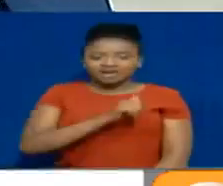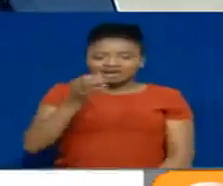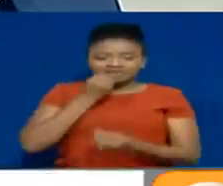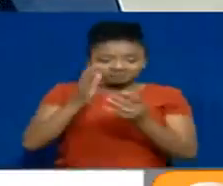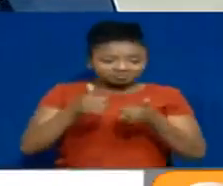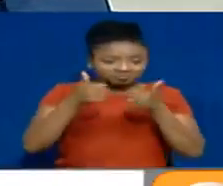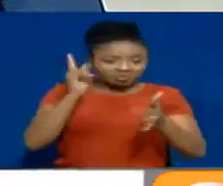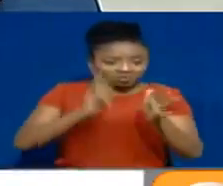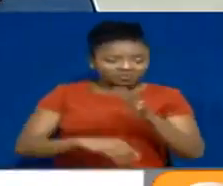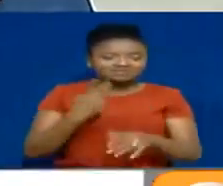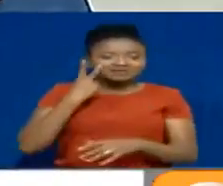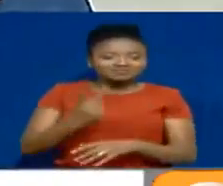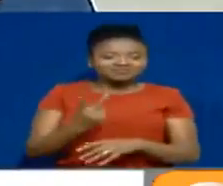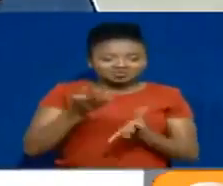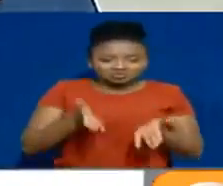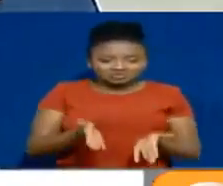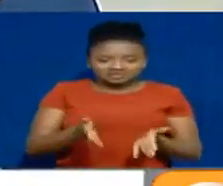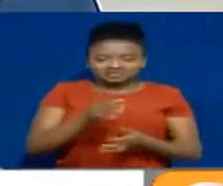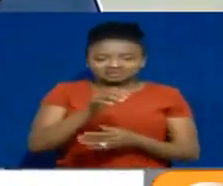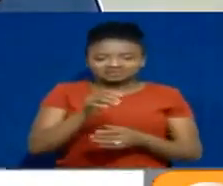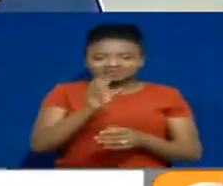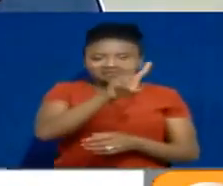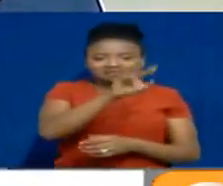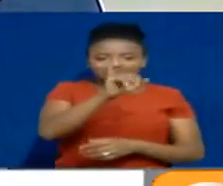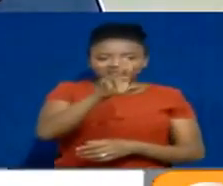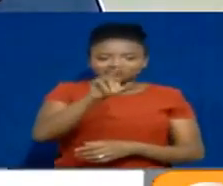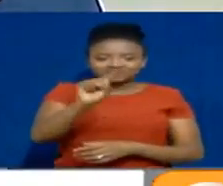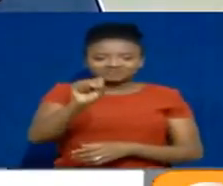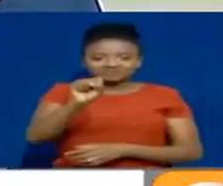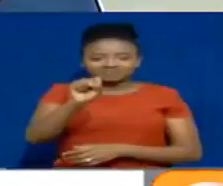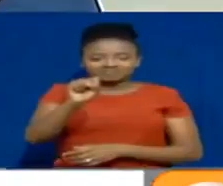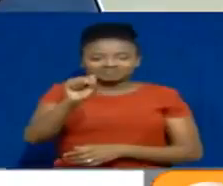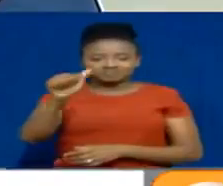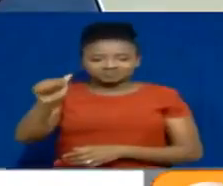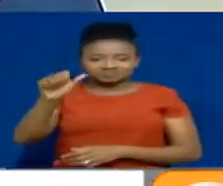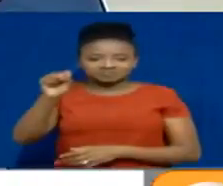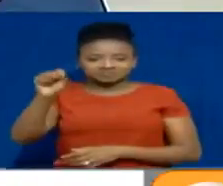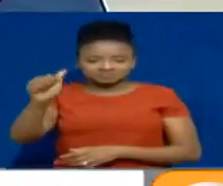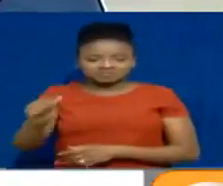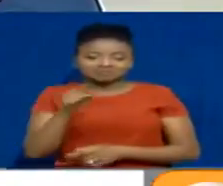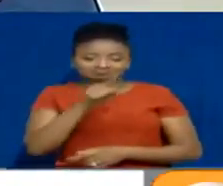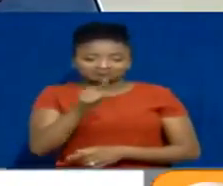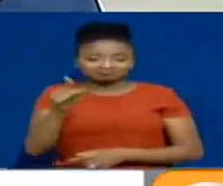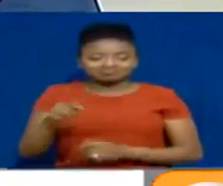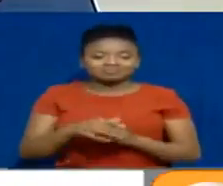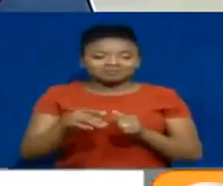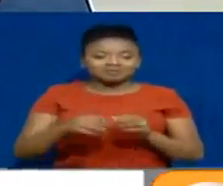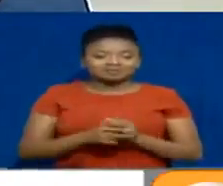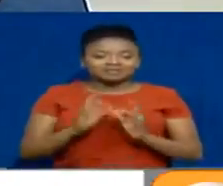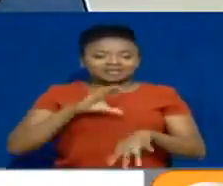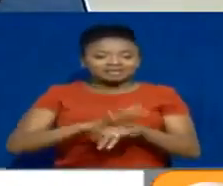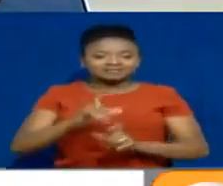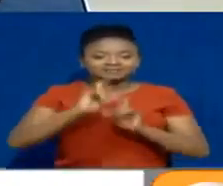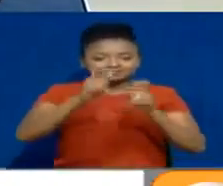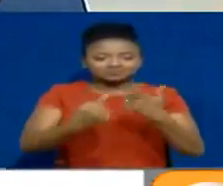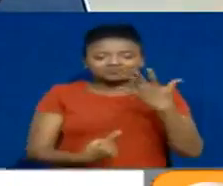Kwa vyu sasa imeshinda tuzo ya kyunzi bora zaidi kutengezo na kampuni humunchi. Na mviu sasa ilishinda kwenye tuzo